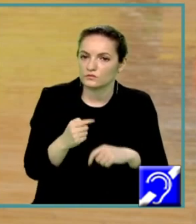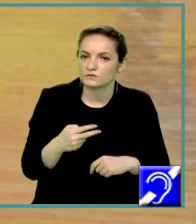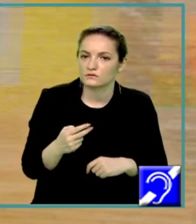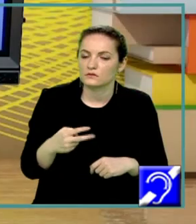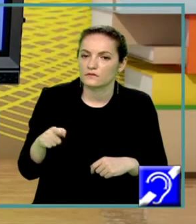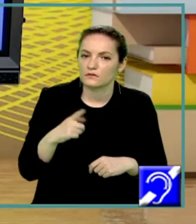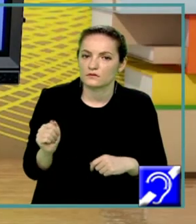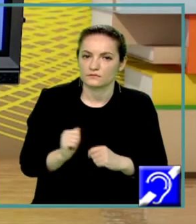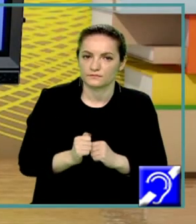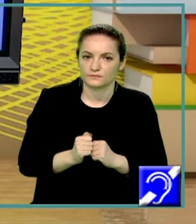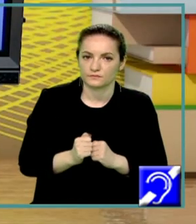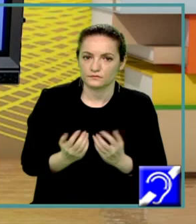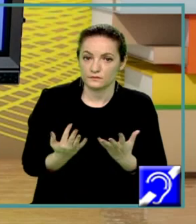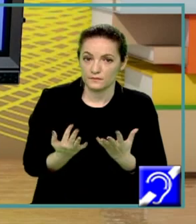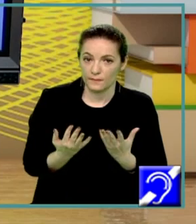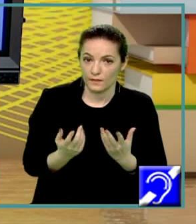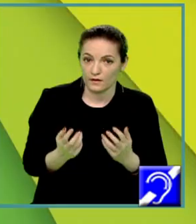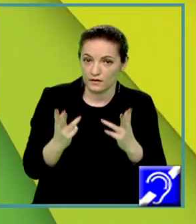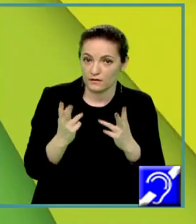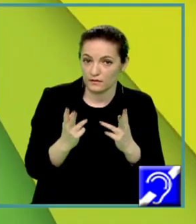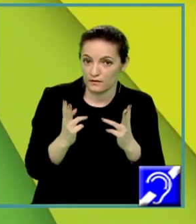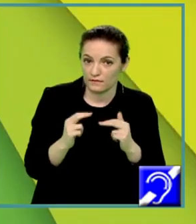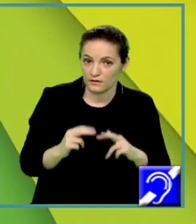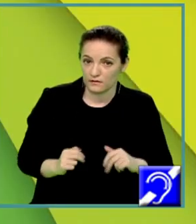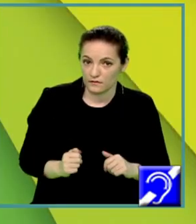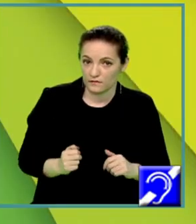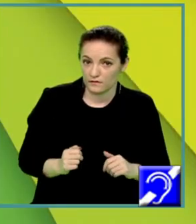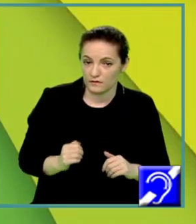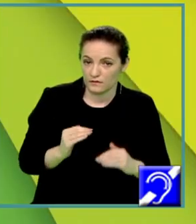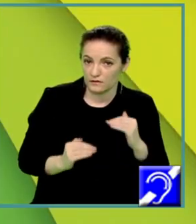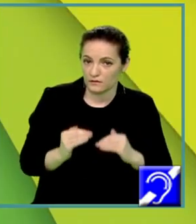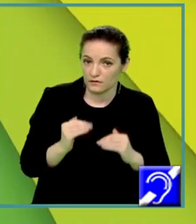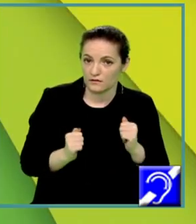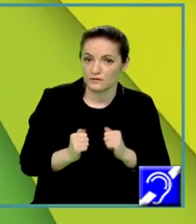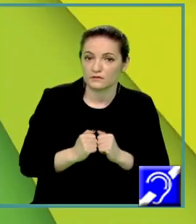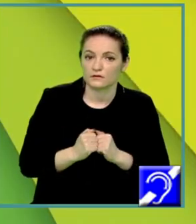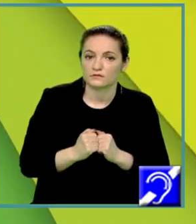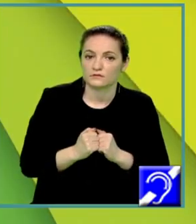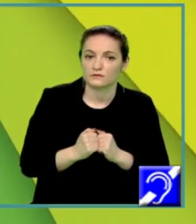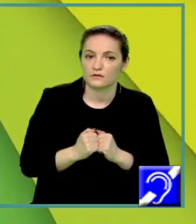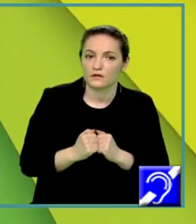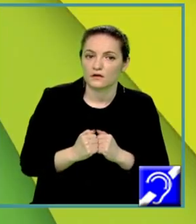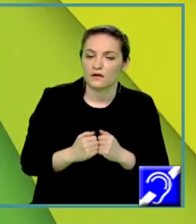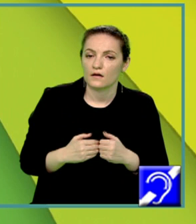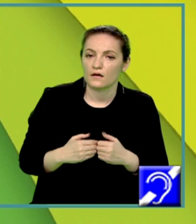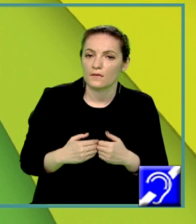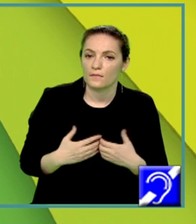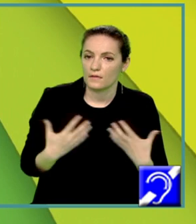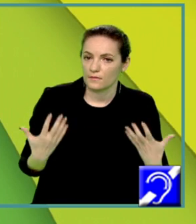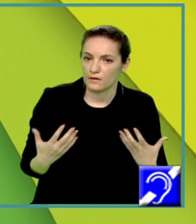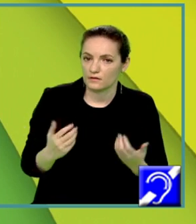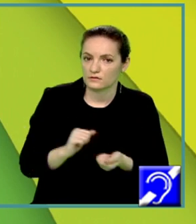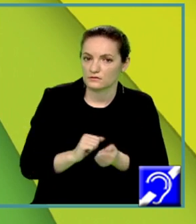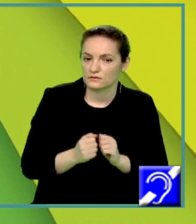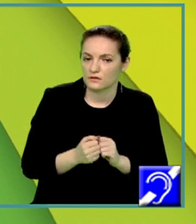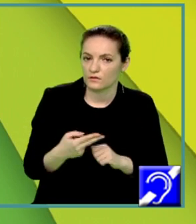care verifică inegalitatea radical din A la a doua minus 2A plus 1, mai mare sau egal decât 3, sunt